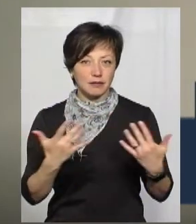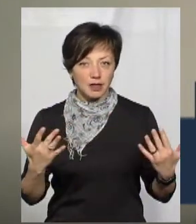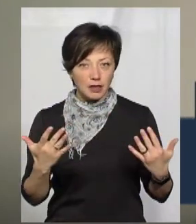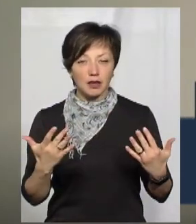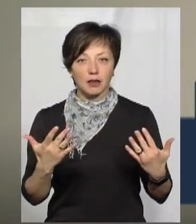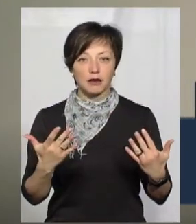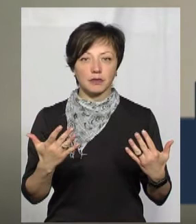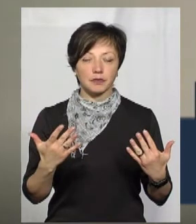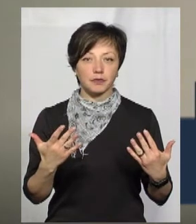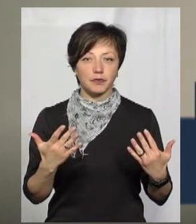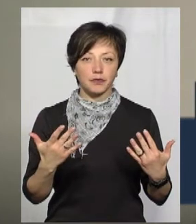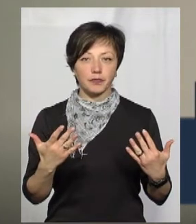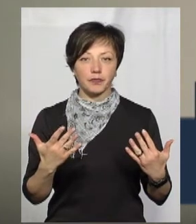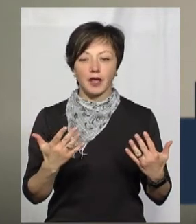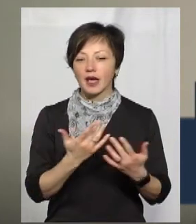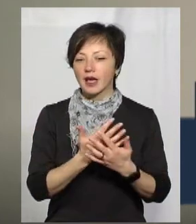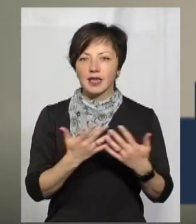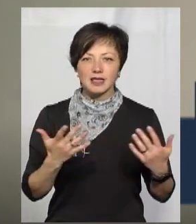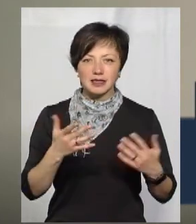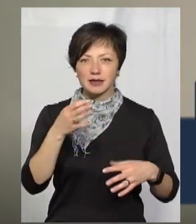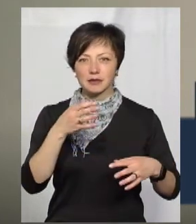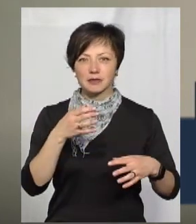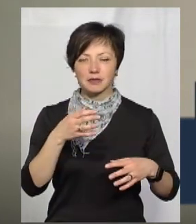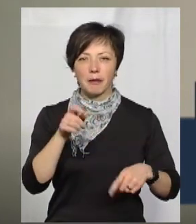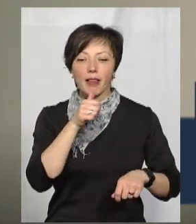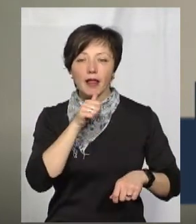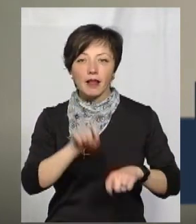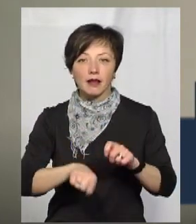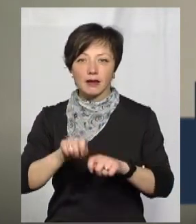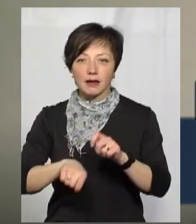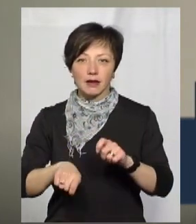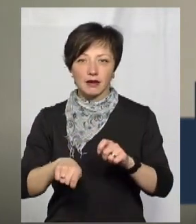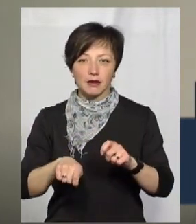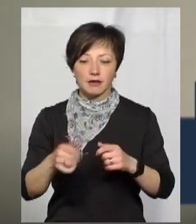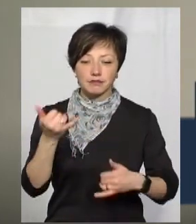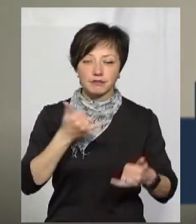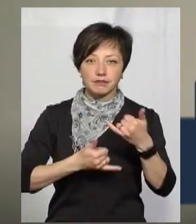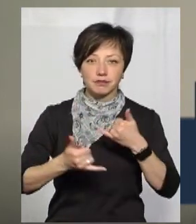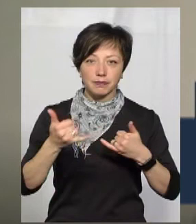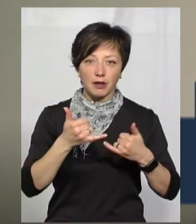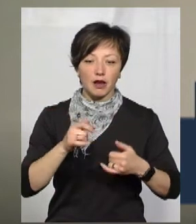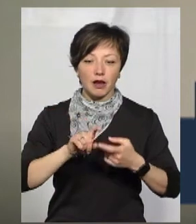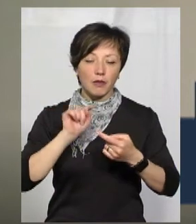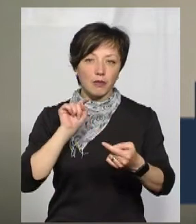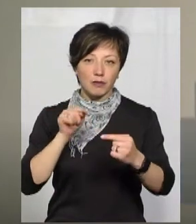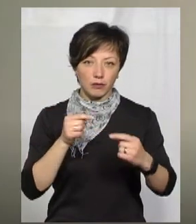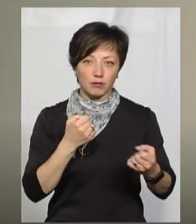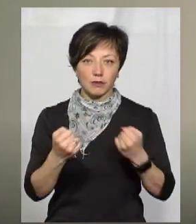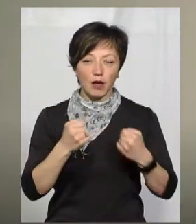оцінюють різні противірусні засоби при ковід-19.